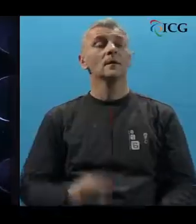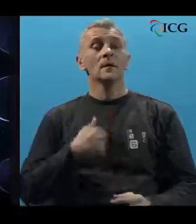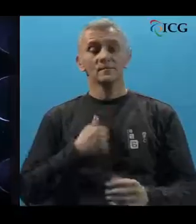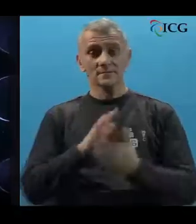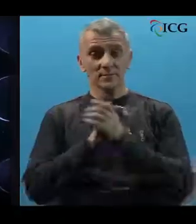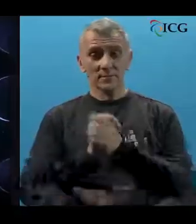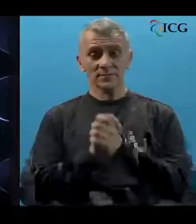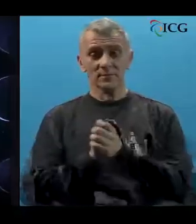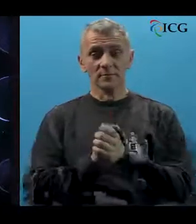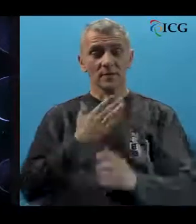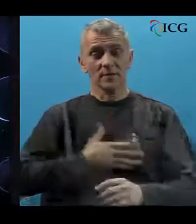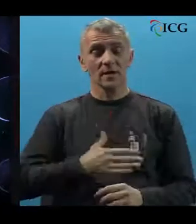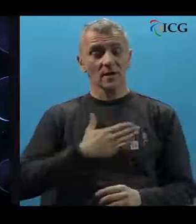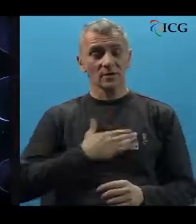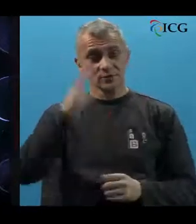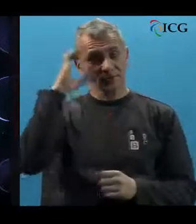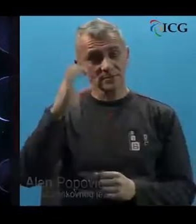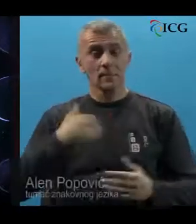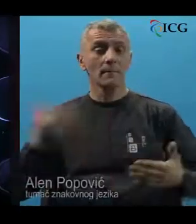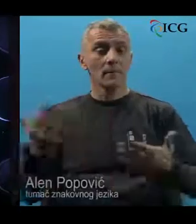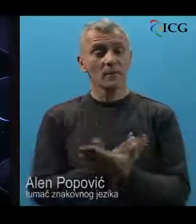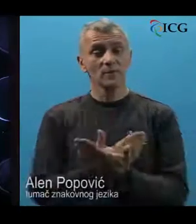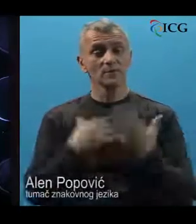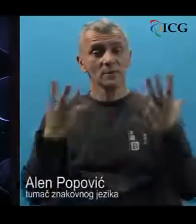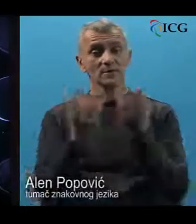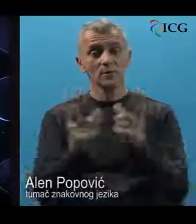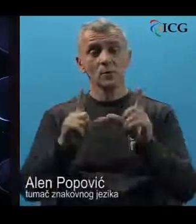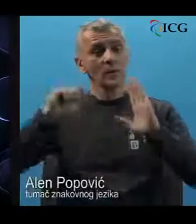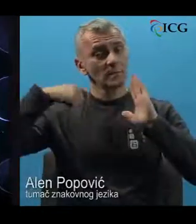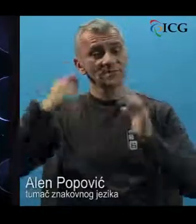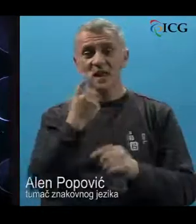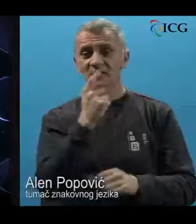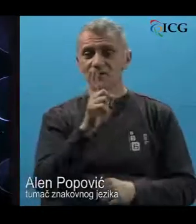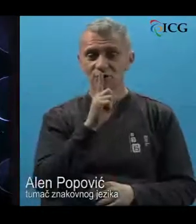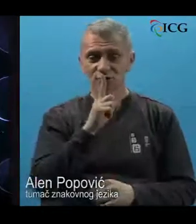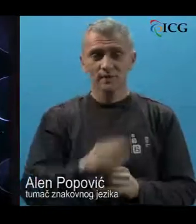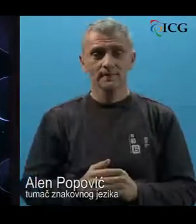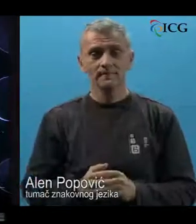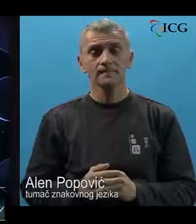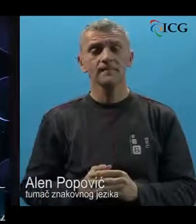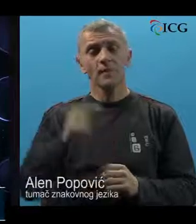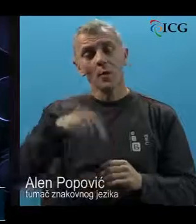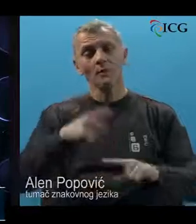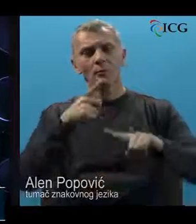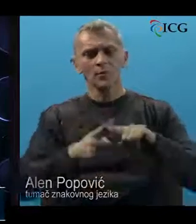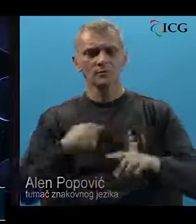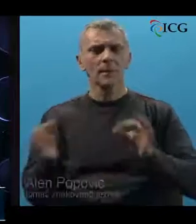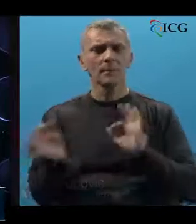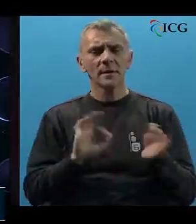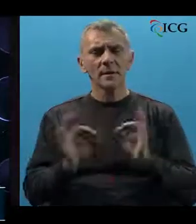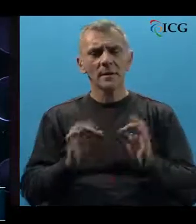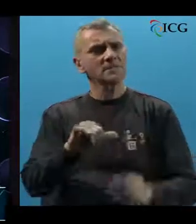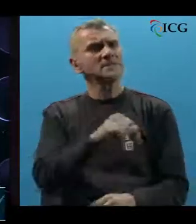Srdačno vas pozdravljamo, dragi naši gledatelji. Ponovo smo zajedno u emisiji Jezik tišine. I ovoga puta